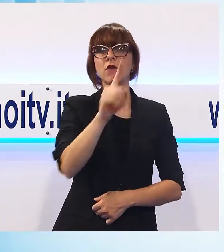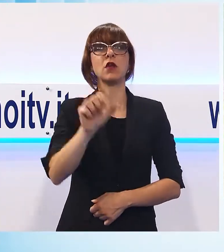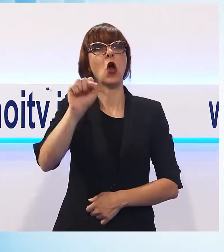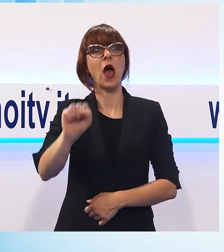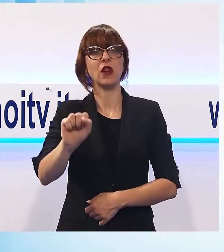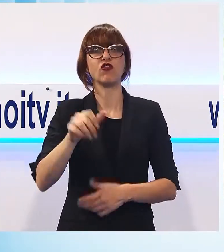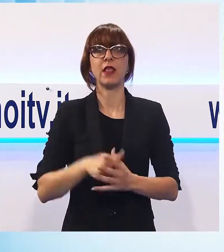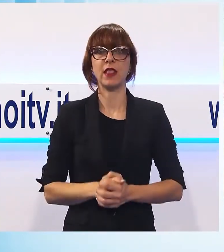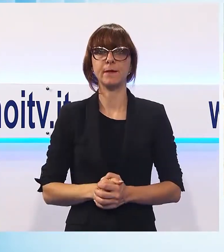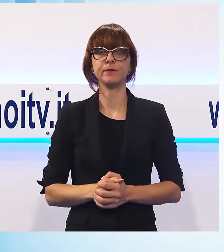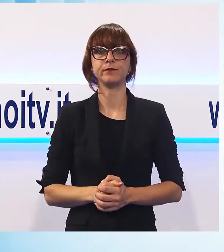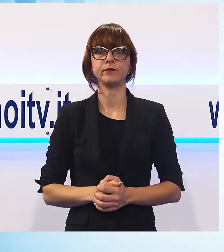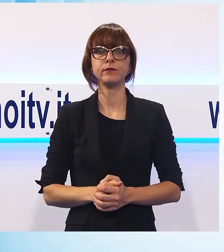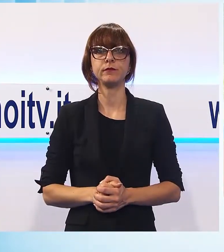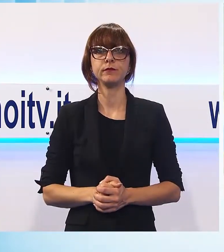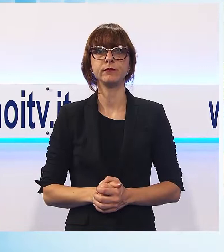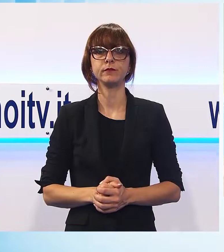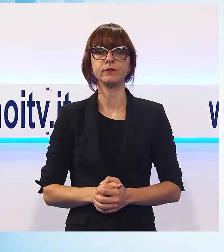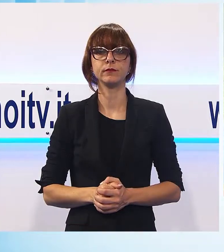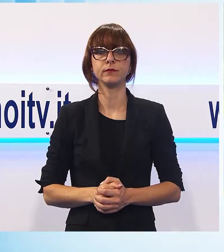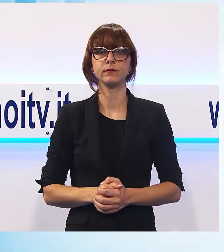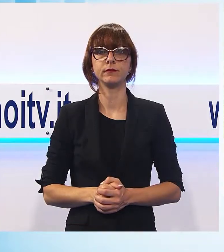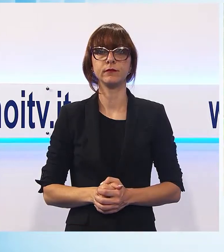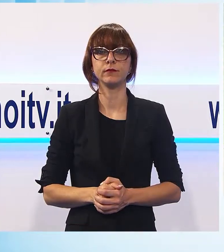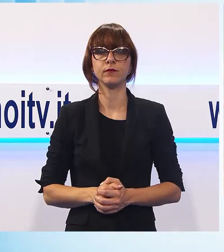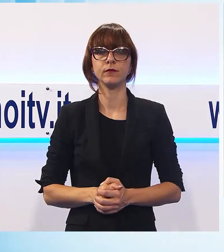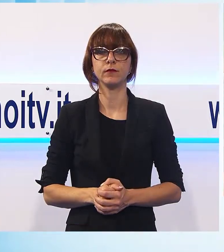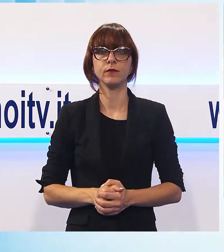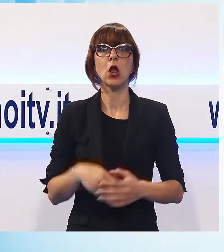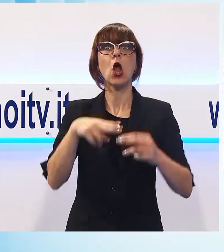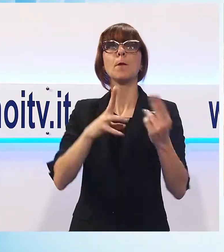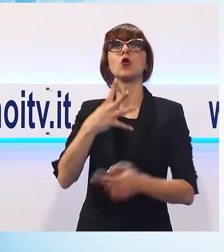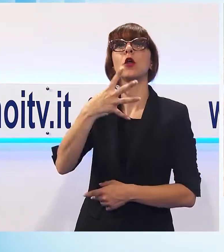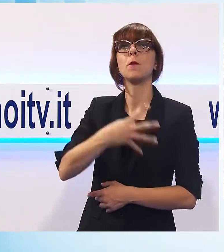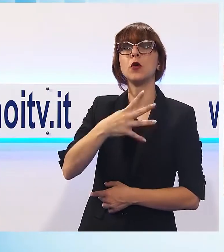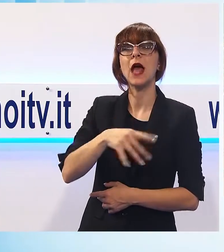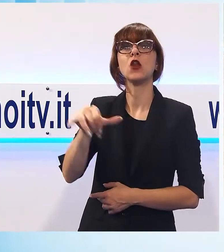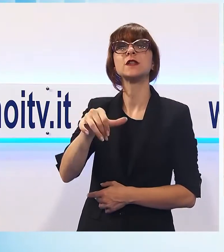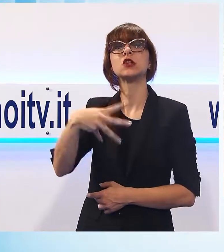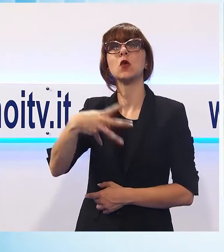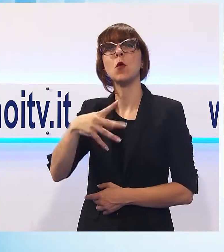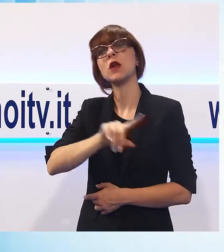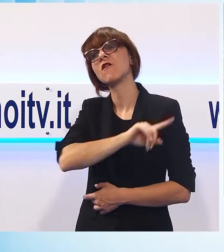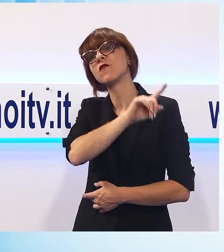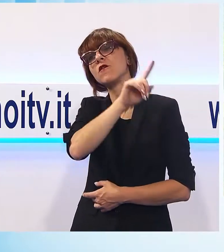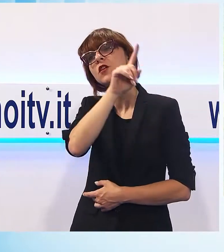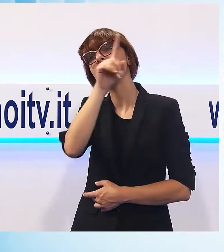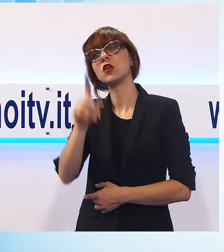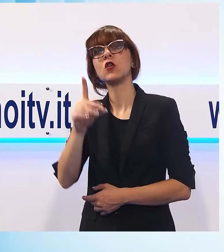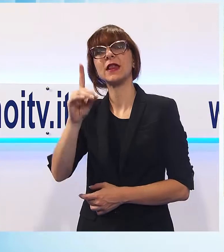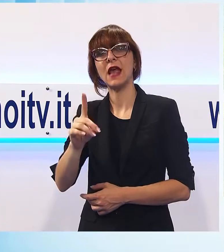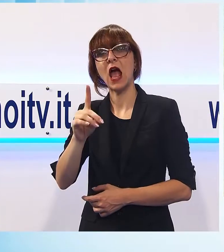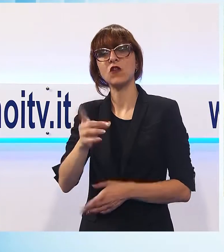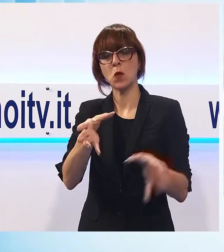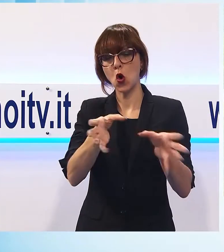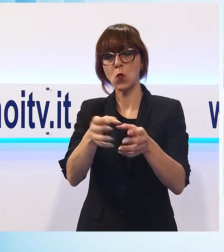alla rovescia. Tutte le comunità che abbiamo incontrato quindi a partire da Ponte Amoriano, Sesto di Moriano fino a Diecimo insomma